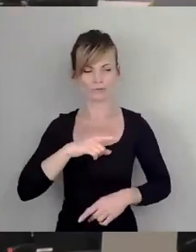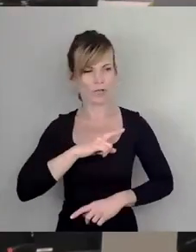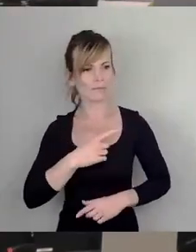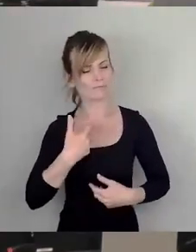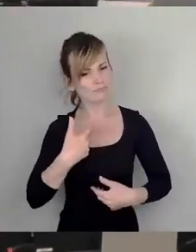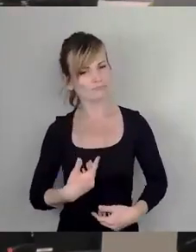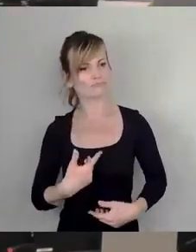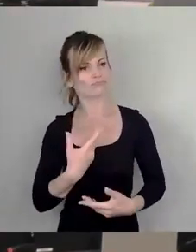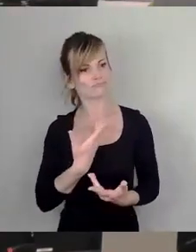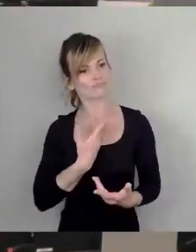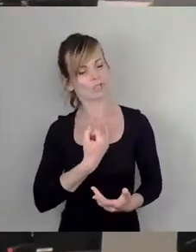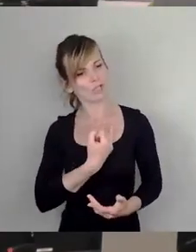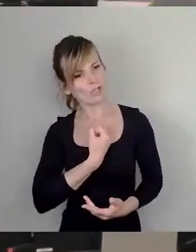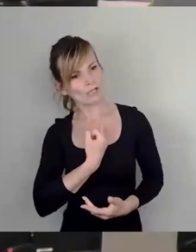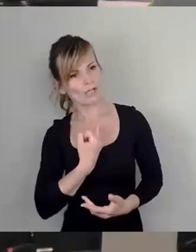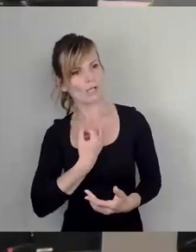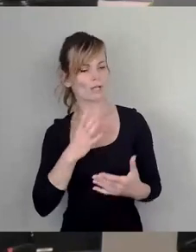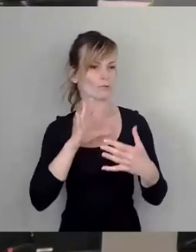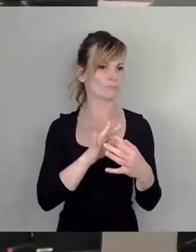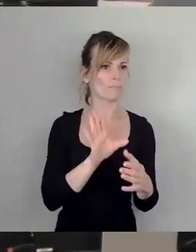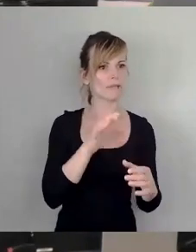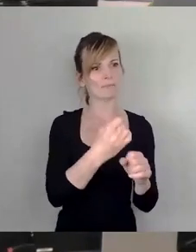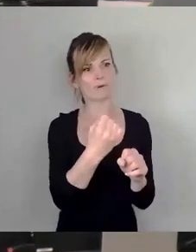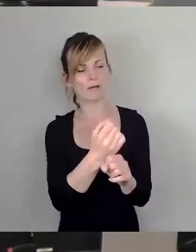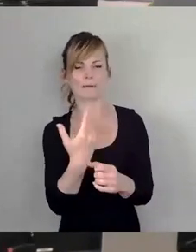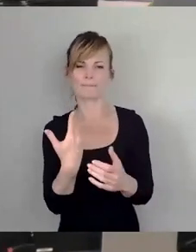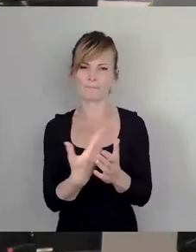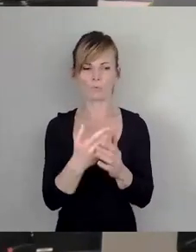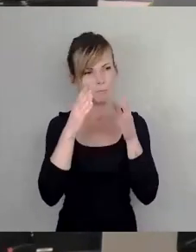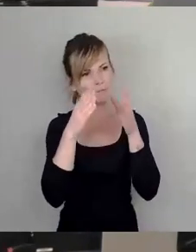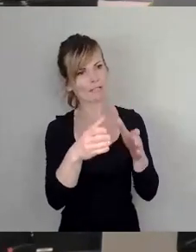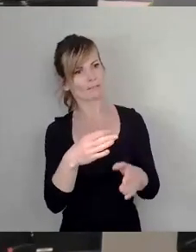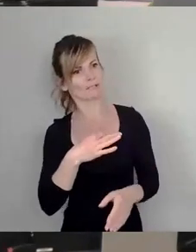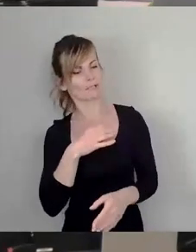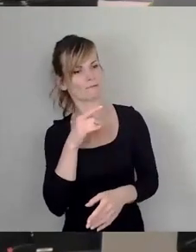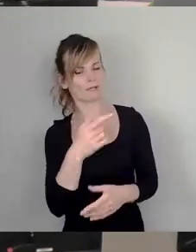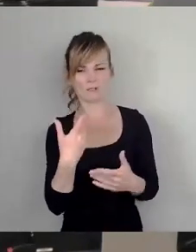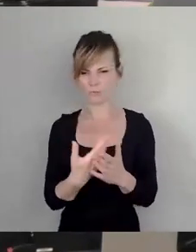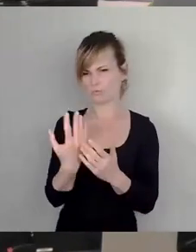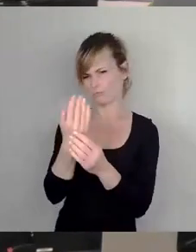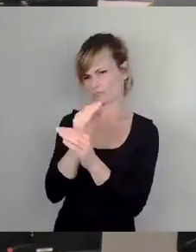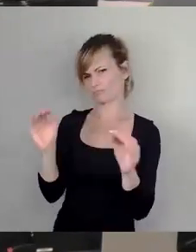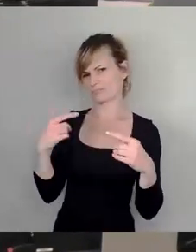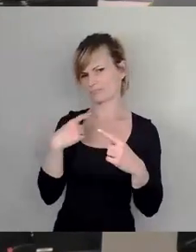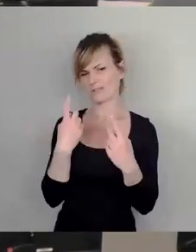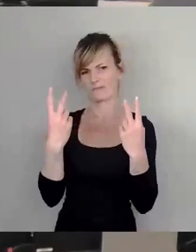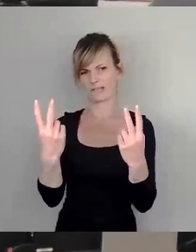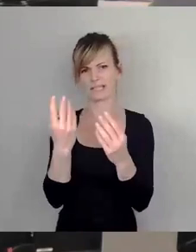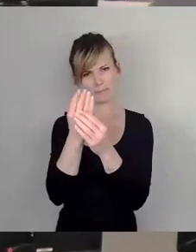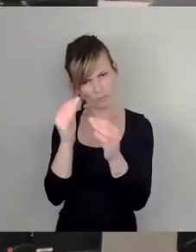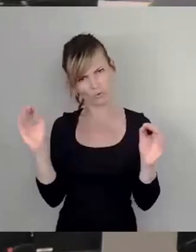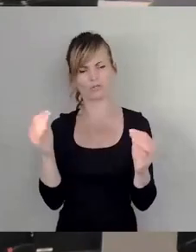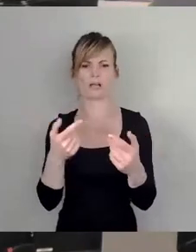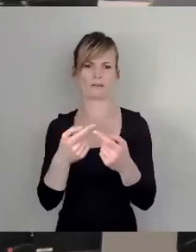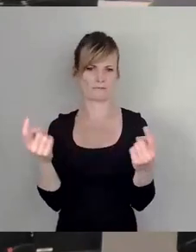haben da auch eine Perspektive. Und diese Botschaft, die sollten wir eigentlich senden und aufhören mit